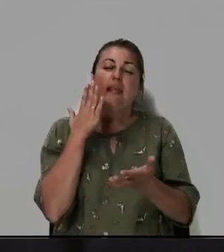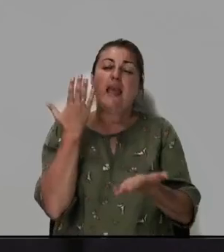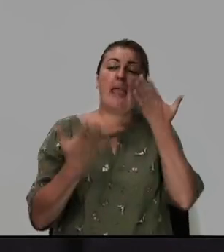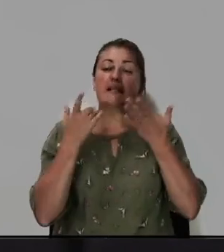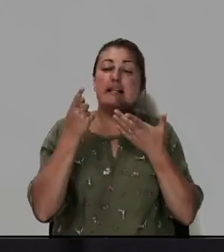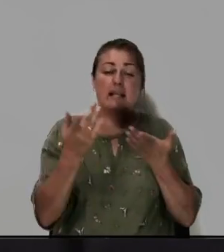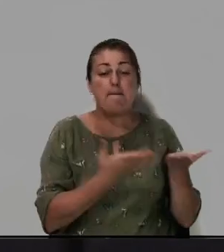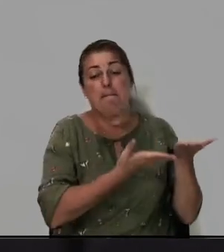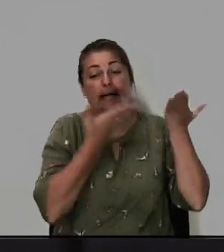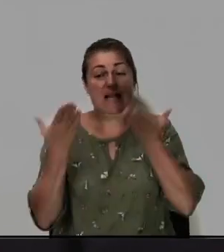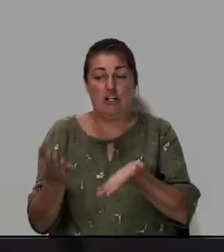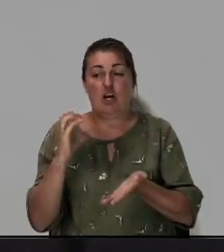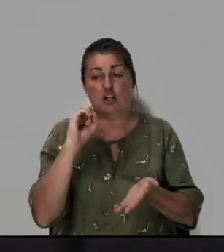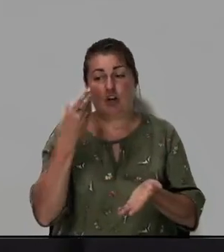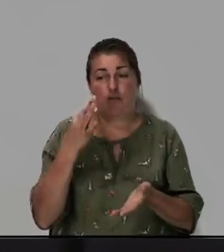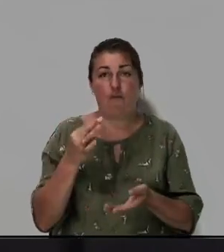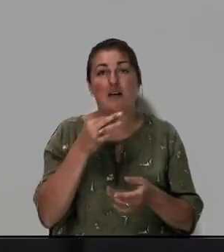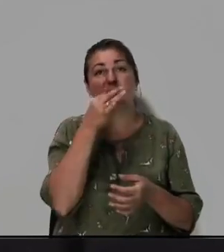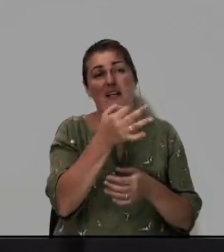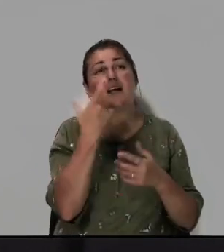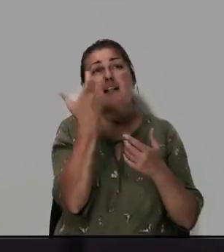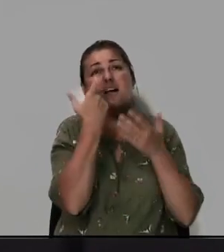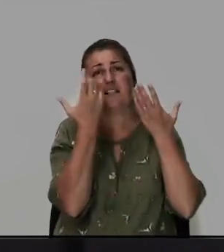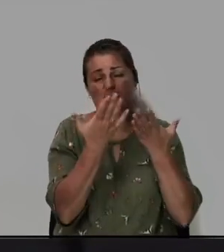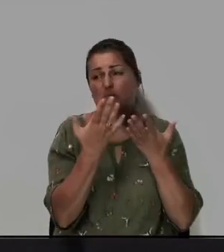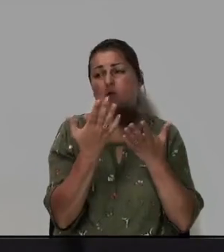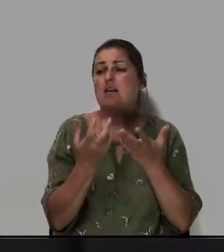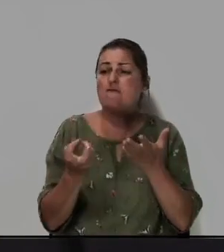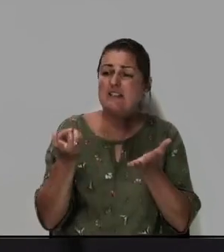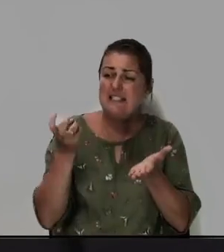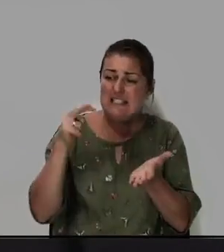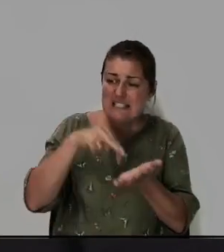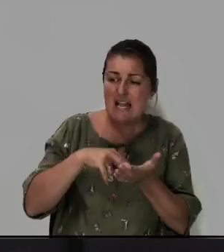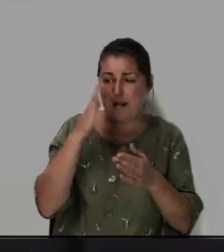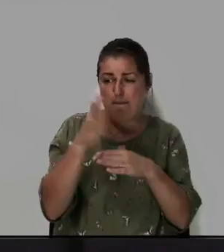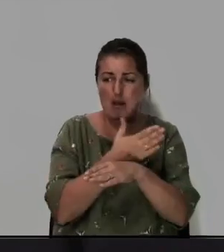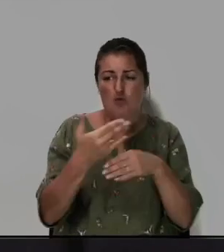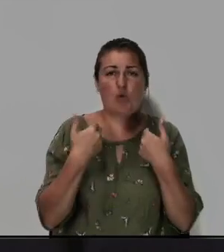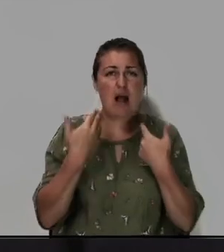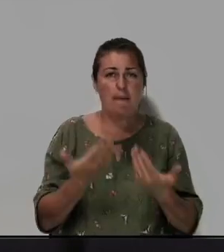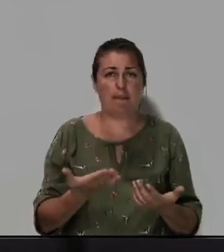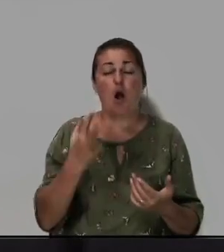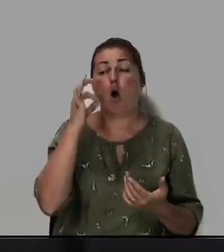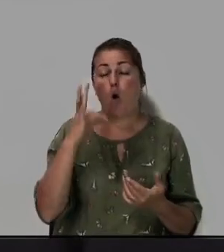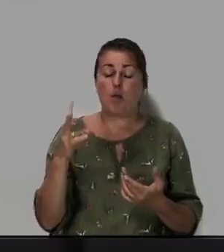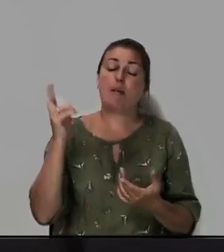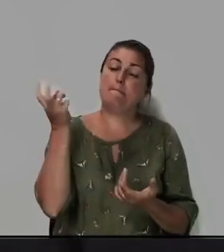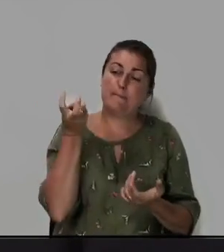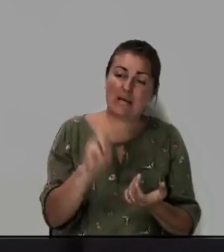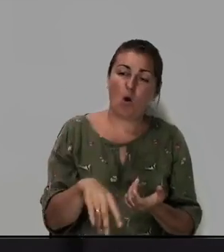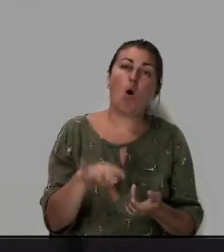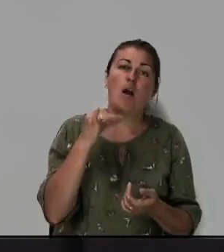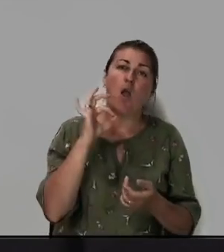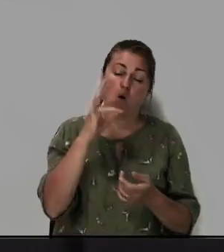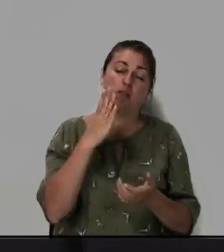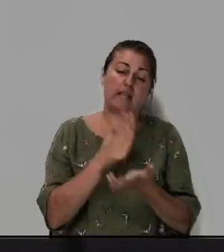приглашаешь его и сказать, Господь, встань ты между нами, Он приходит и